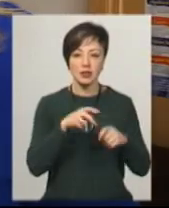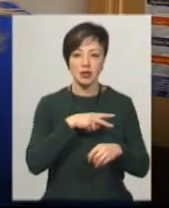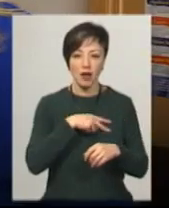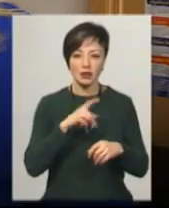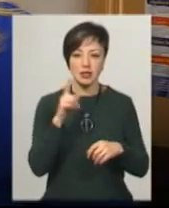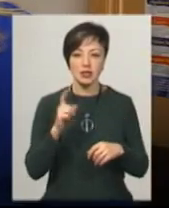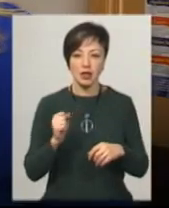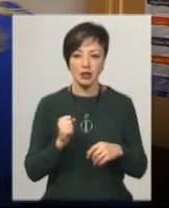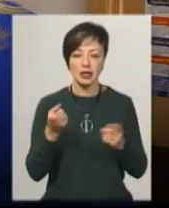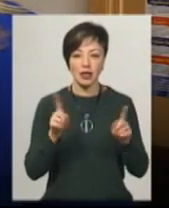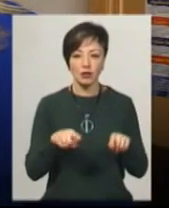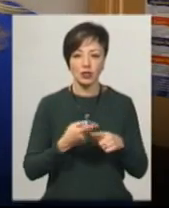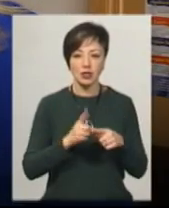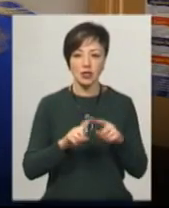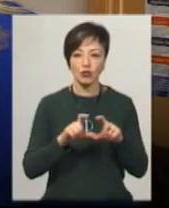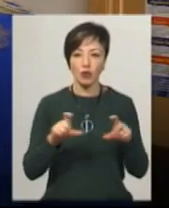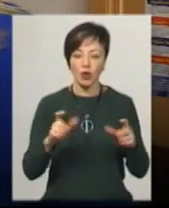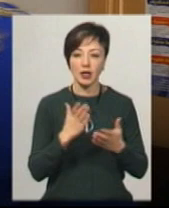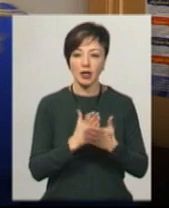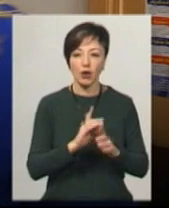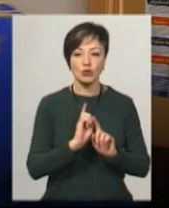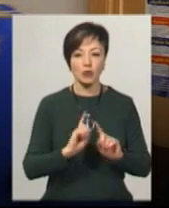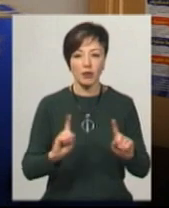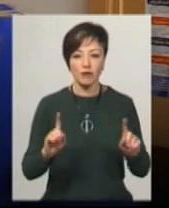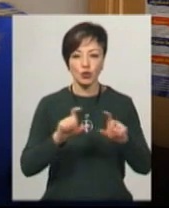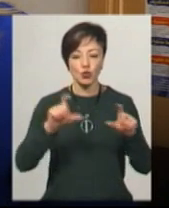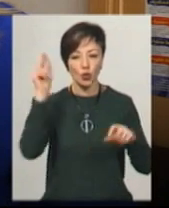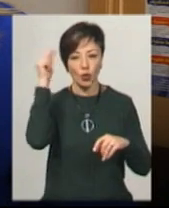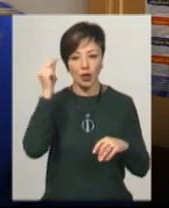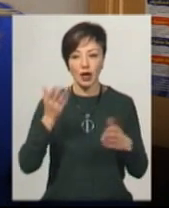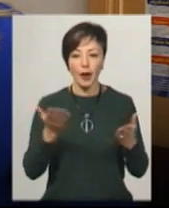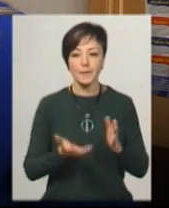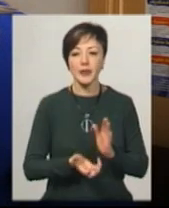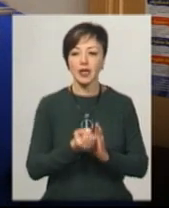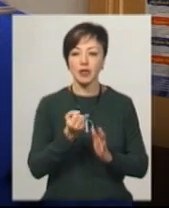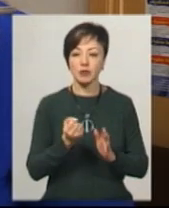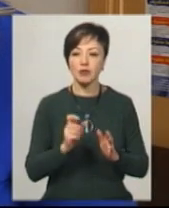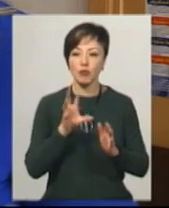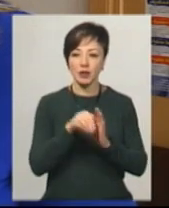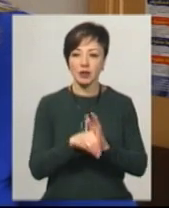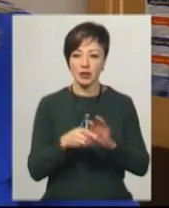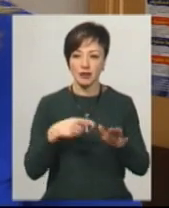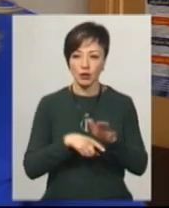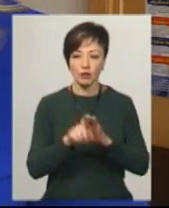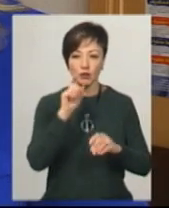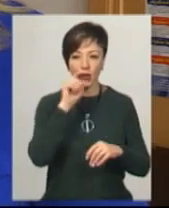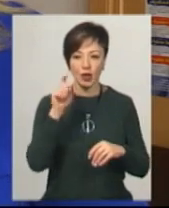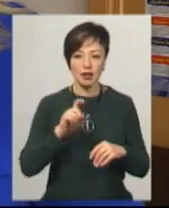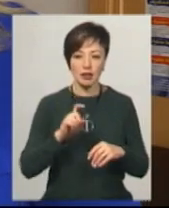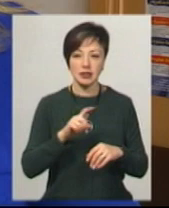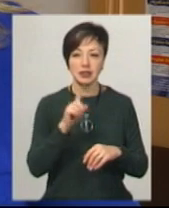«Відзнаку за те, що ця школа є особливою, школа, яка підтримує за впровадження інклюзії в Україні,